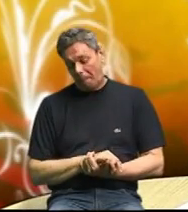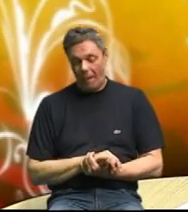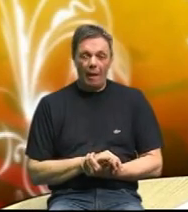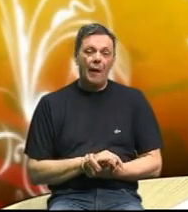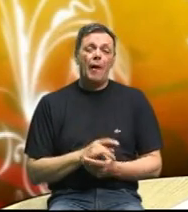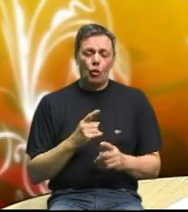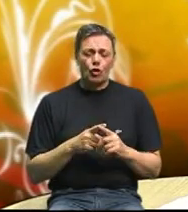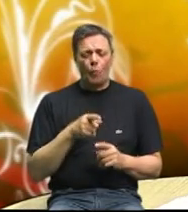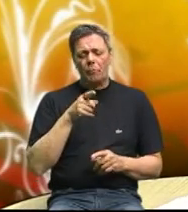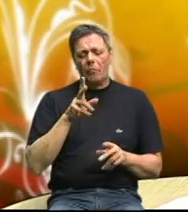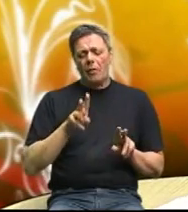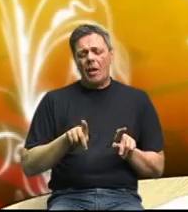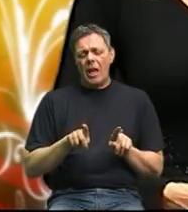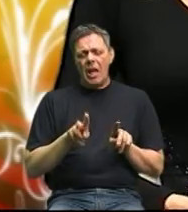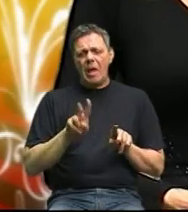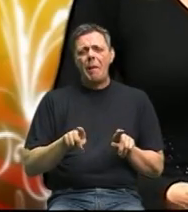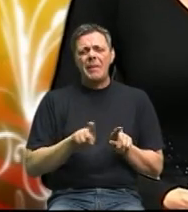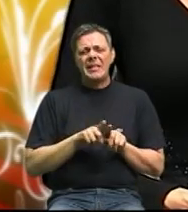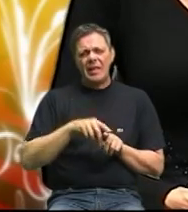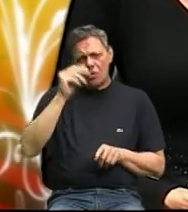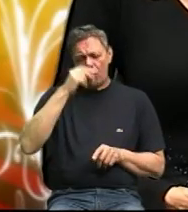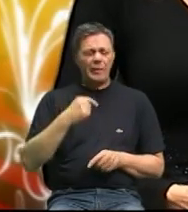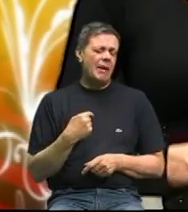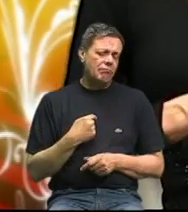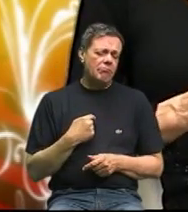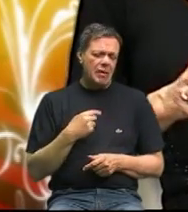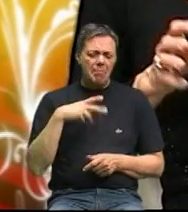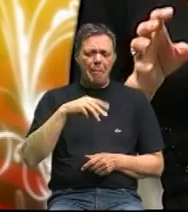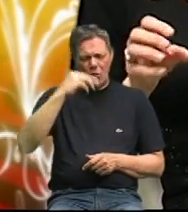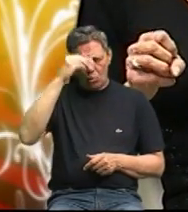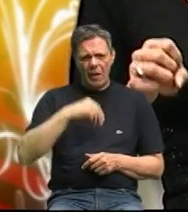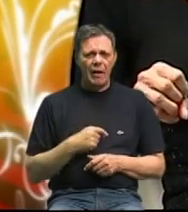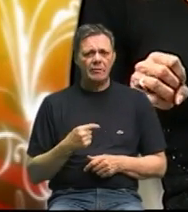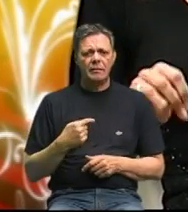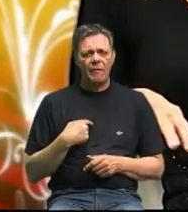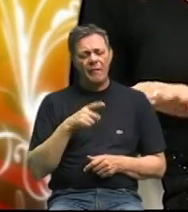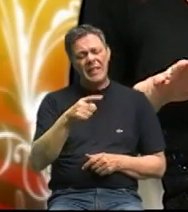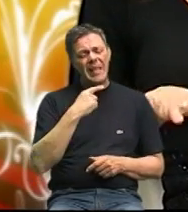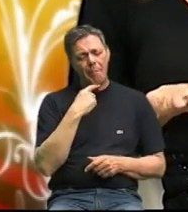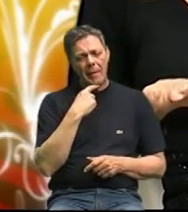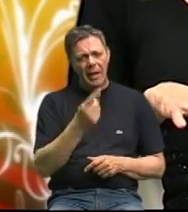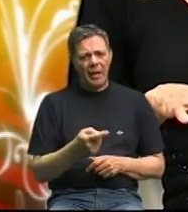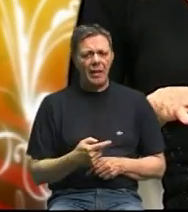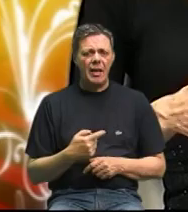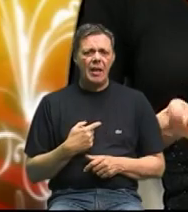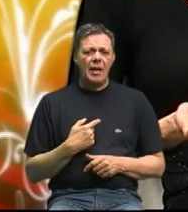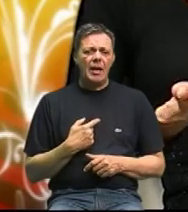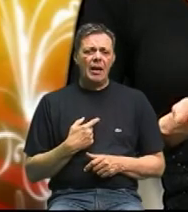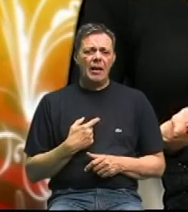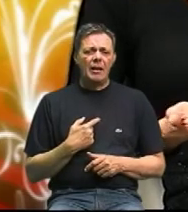tim imam iskustvo kad dođe žena i rekla ja sam meni vi ste meni rekla da bi sam imala